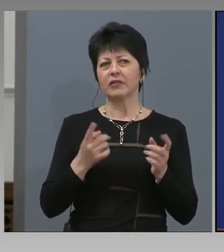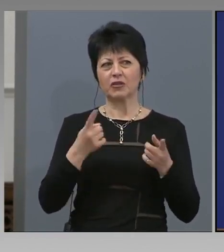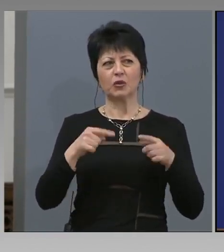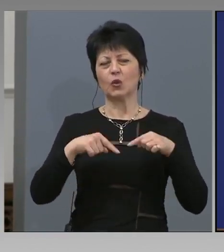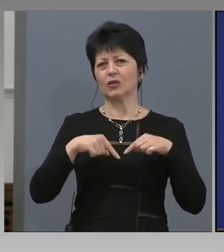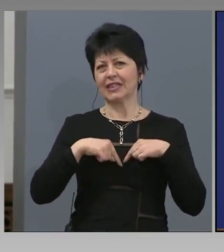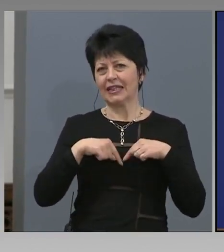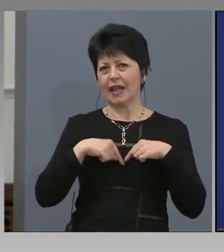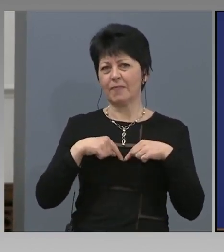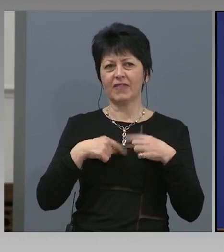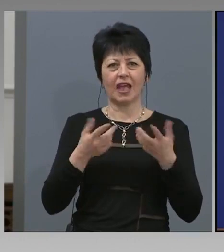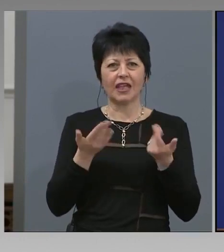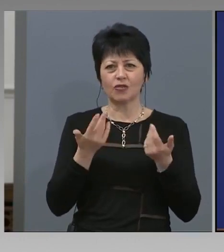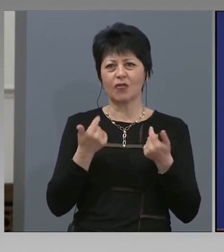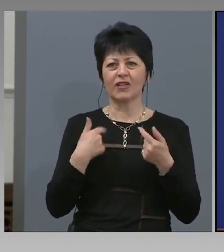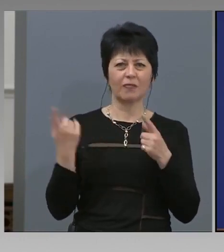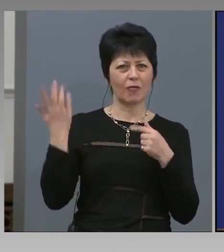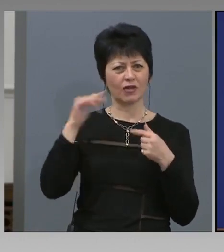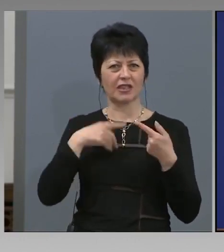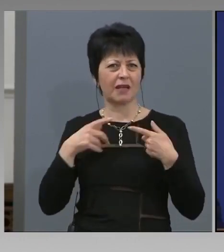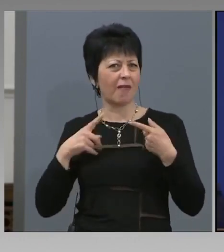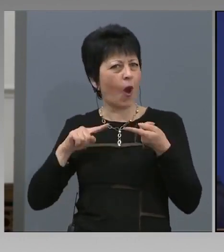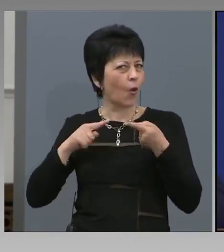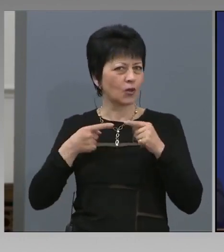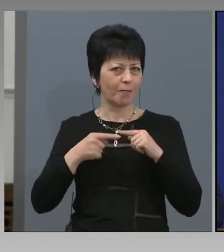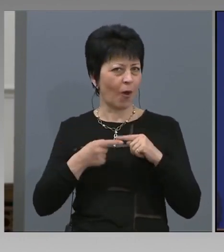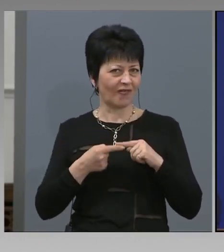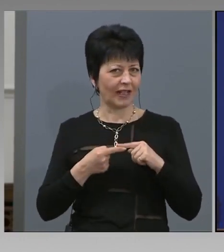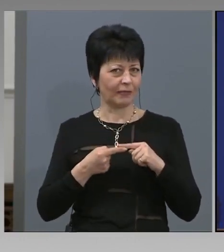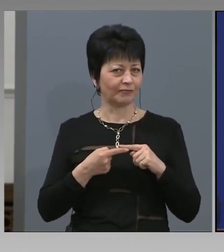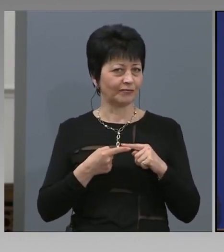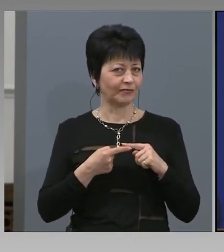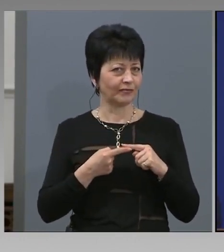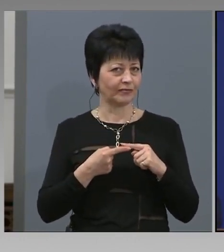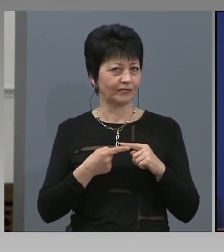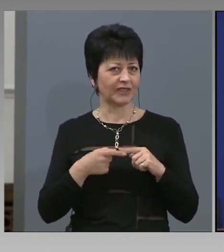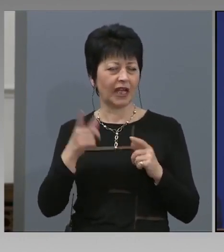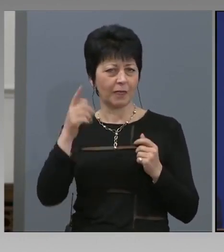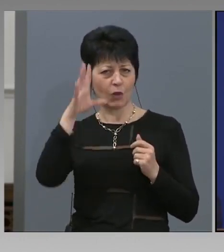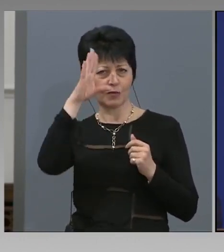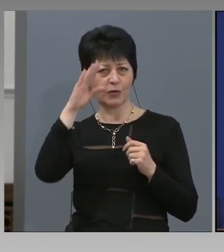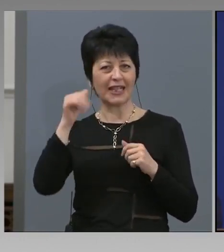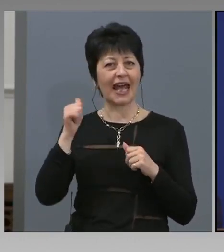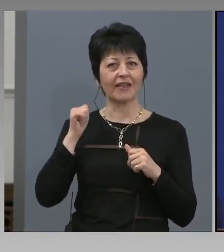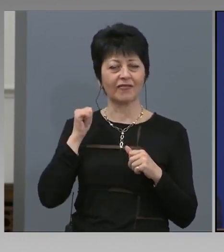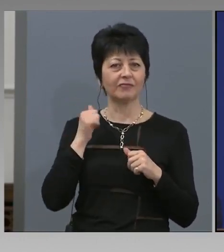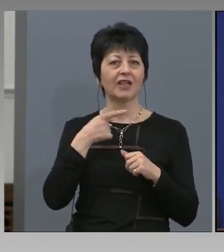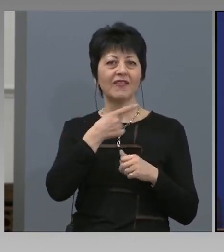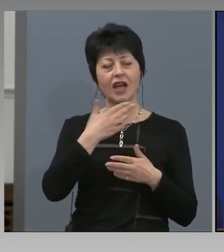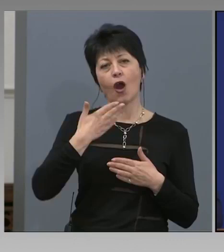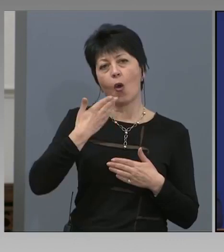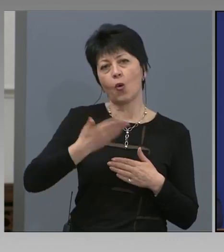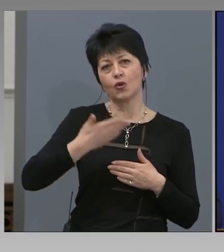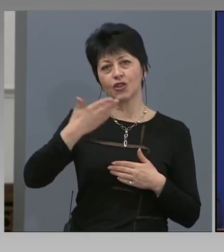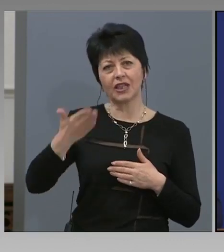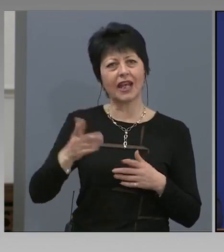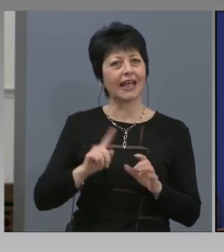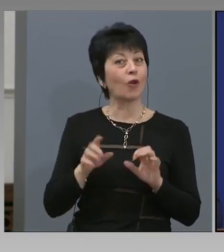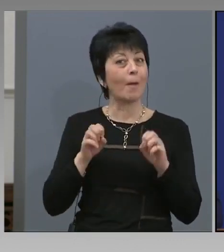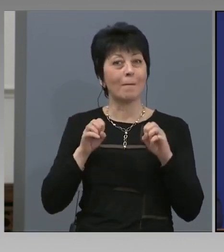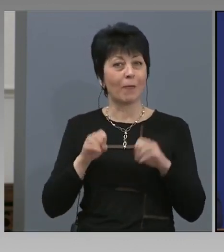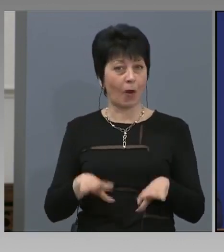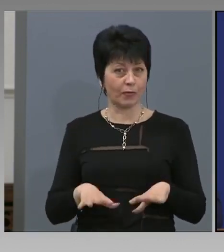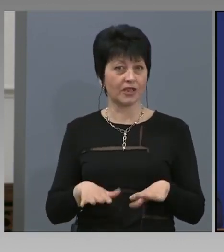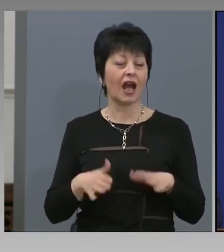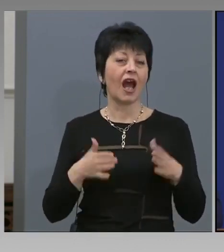успорват? Въпросът ми към господин Ананев е, отчитате ли като пропуск ваш това, че